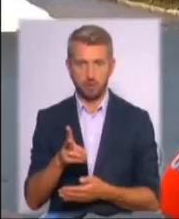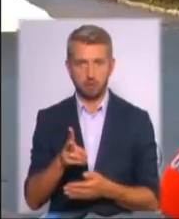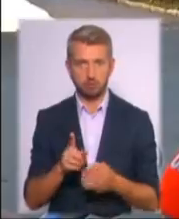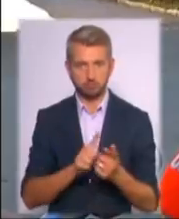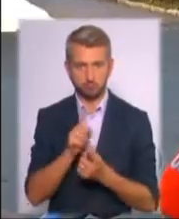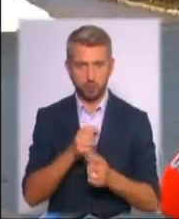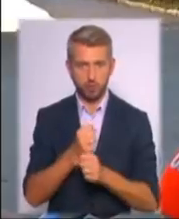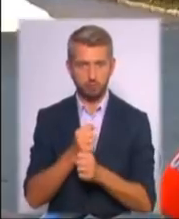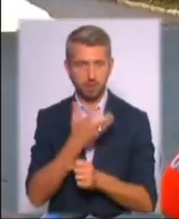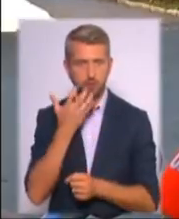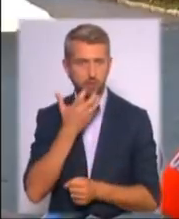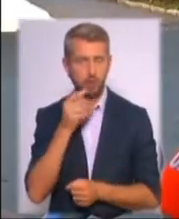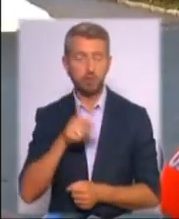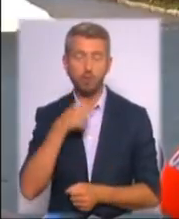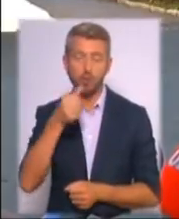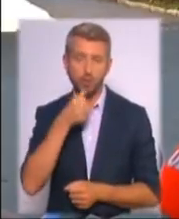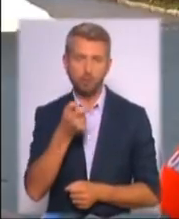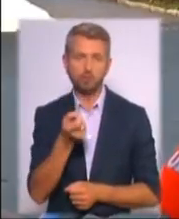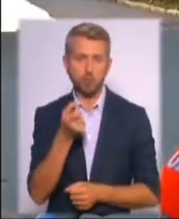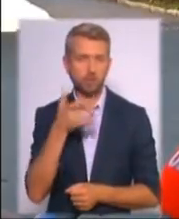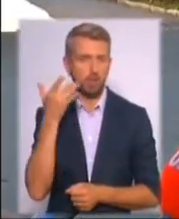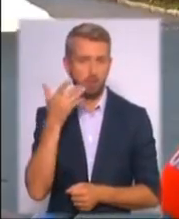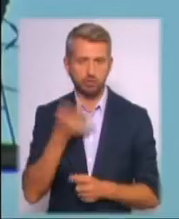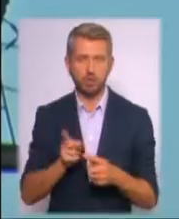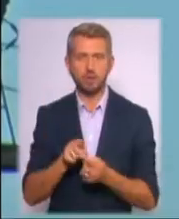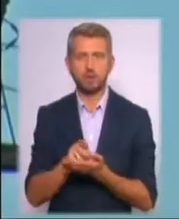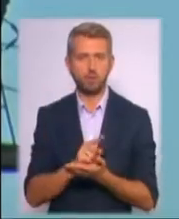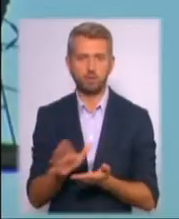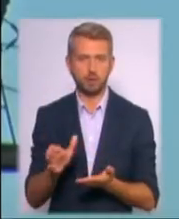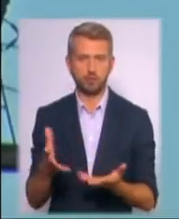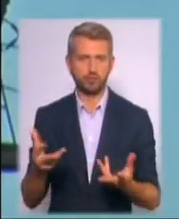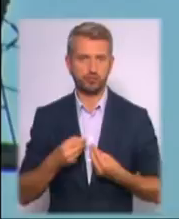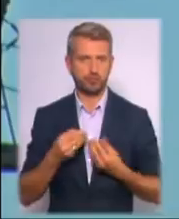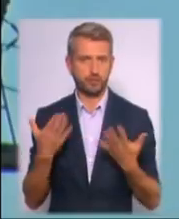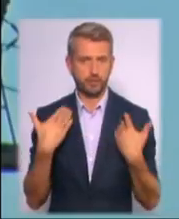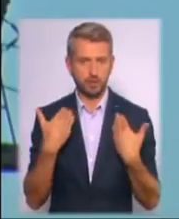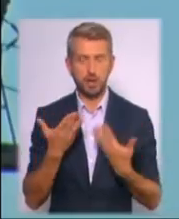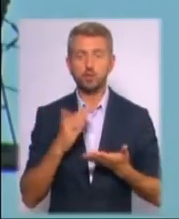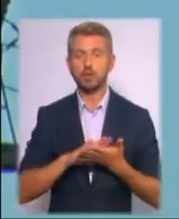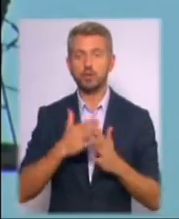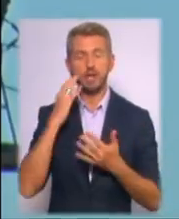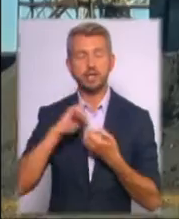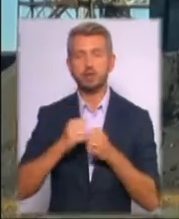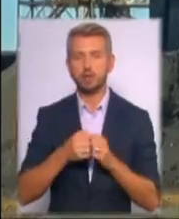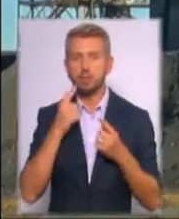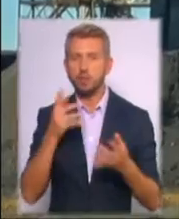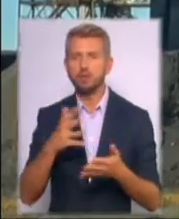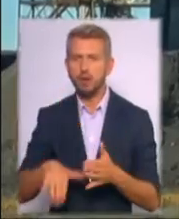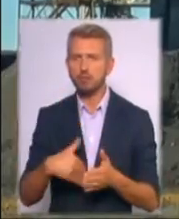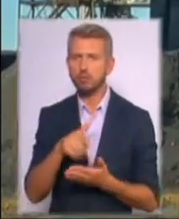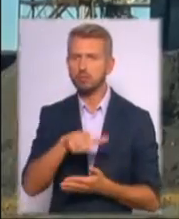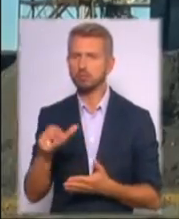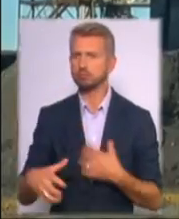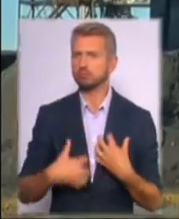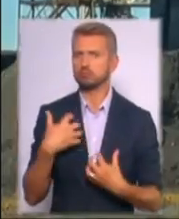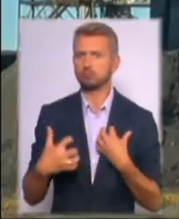киян. Цього року трошки легше, але це не повинно розслабляти. Якщо ситуація з вугіллям зрозуміла, то досі киян хвилювало питання ще